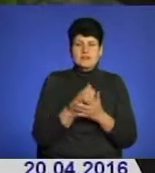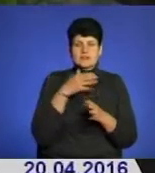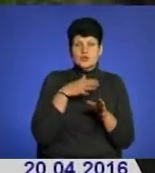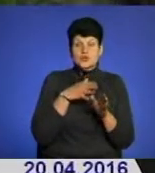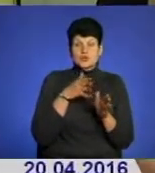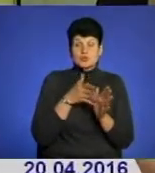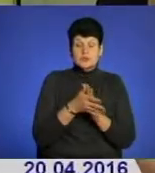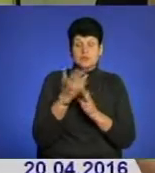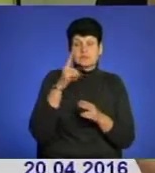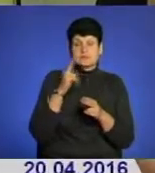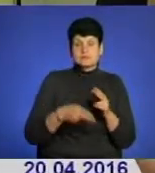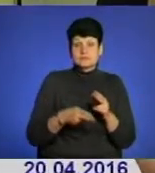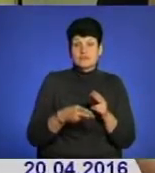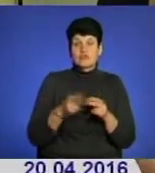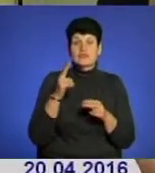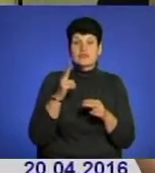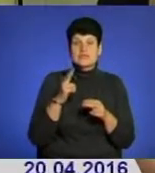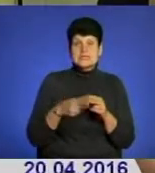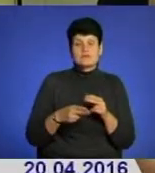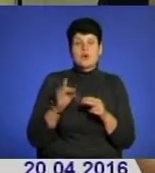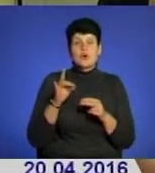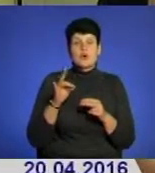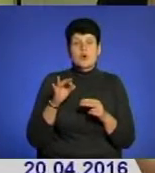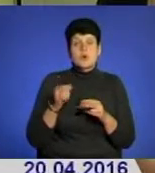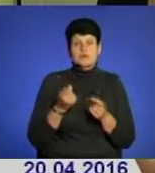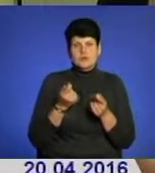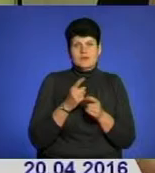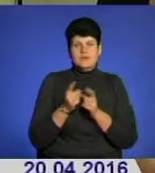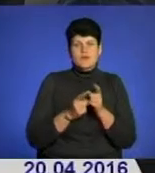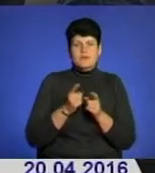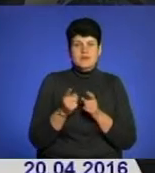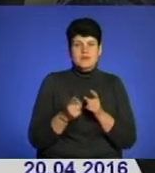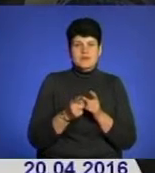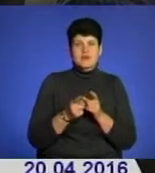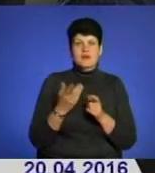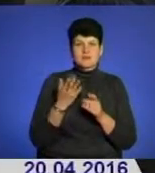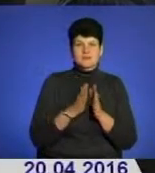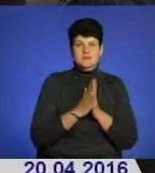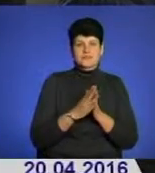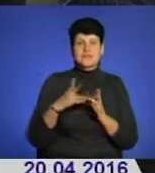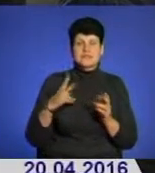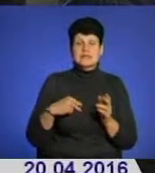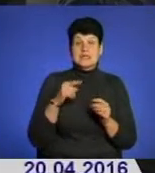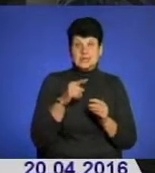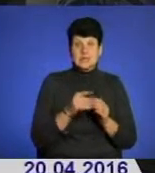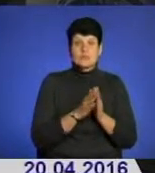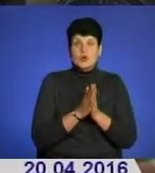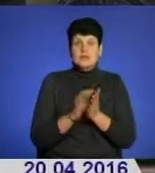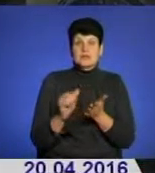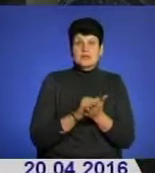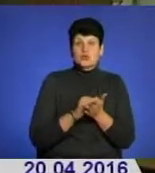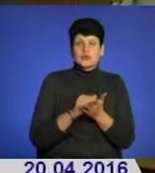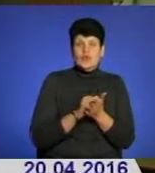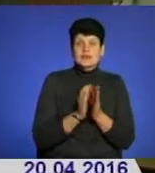дописала до кінця. Щоправда, кінцівку роману Дара Корній змінила на прохання доньки. За її ж проханням видати книгу